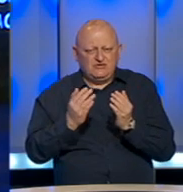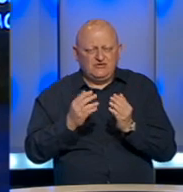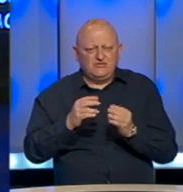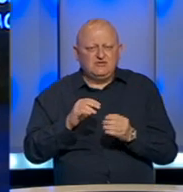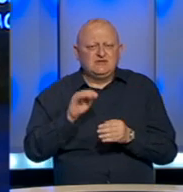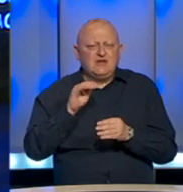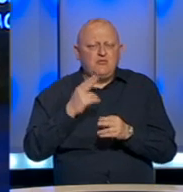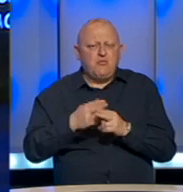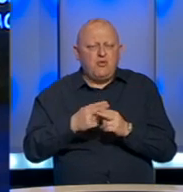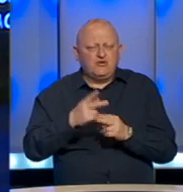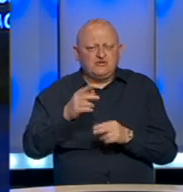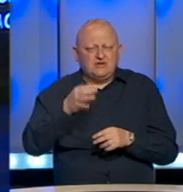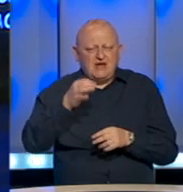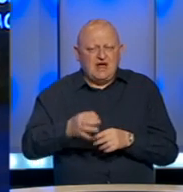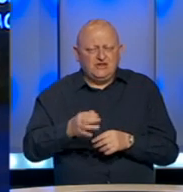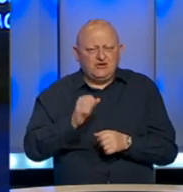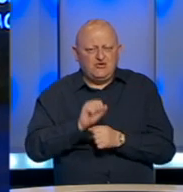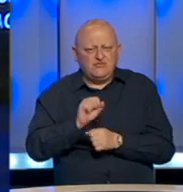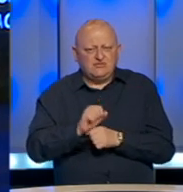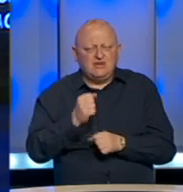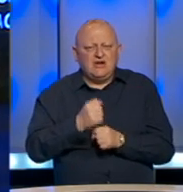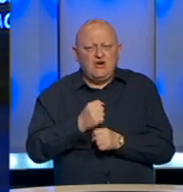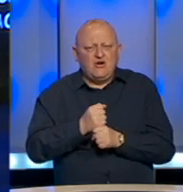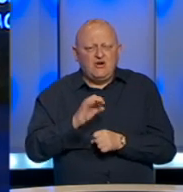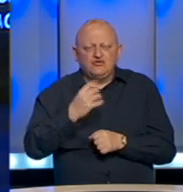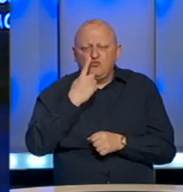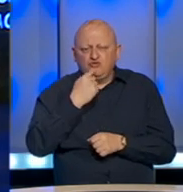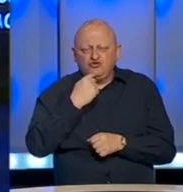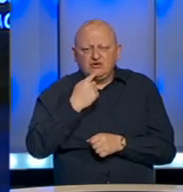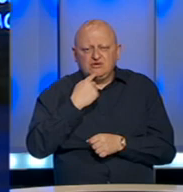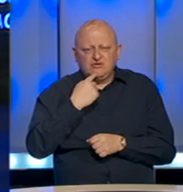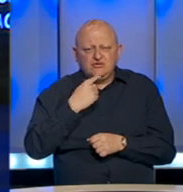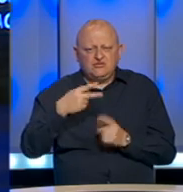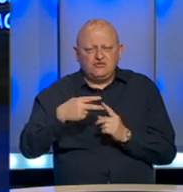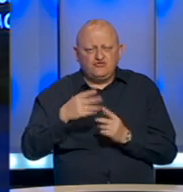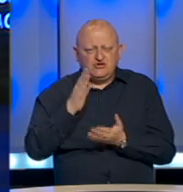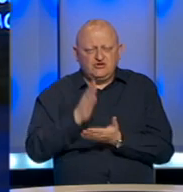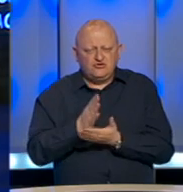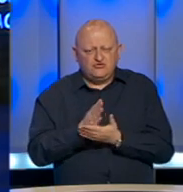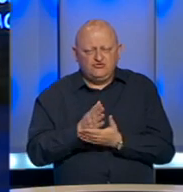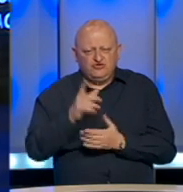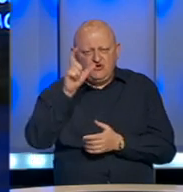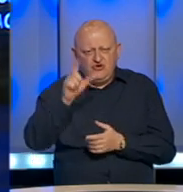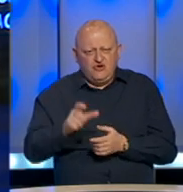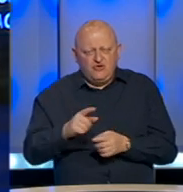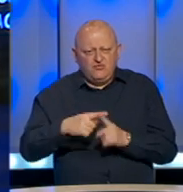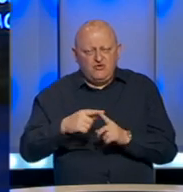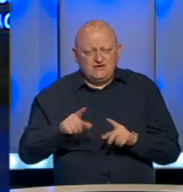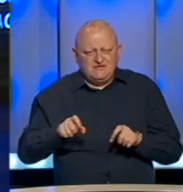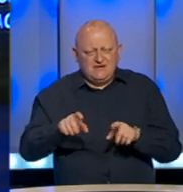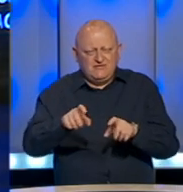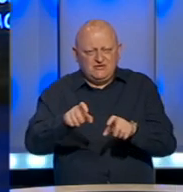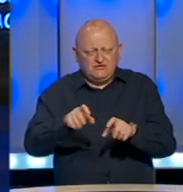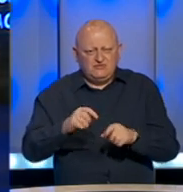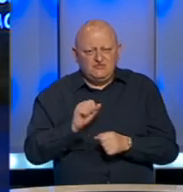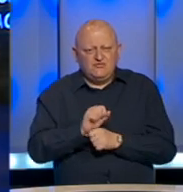infektivne bolesti u kantonalnoj bolnici, a radi se o muškarcu koji je bio drugi slučaj osobe pozitivne na koronavirus